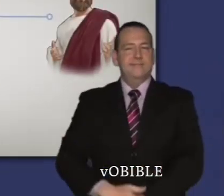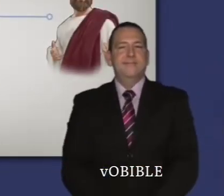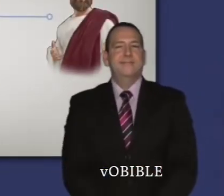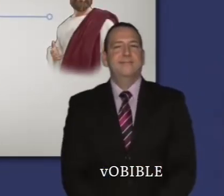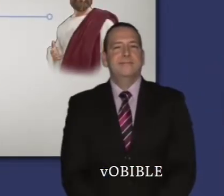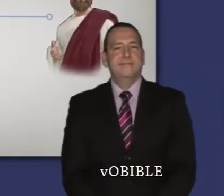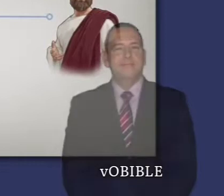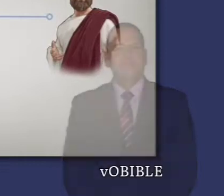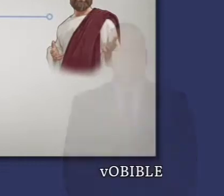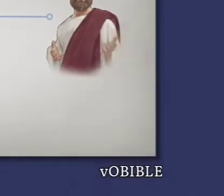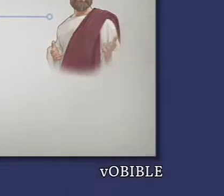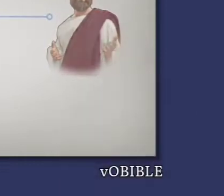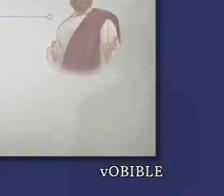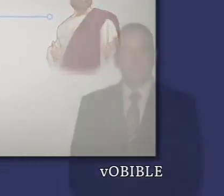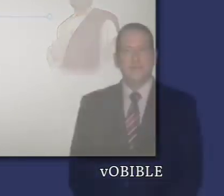les peuples devront obéir.